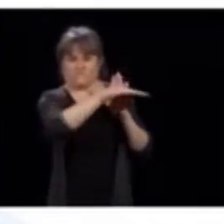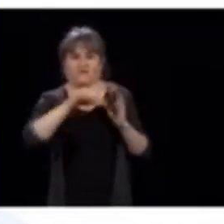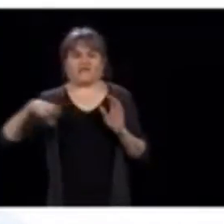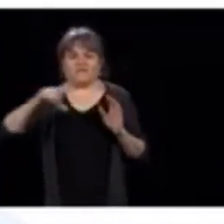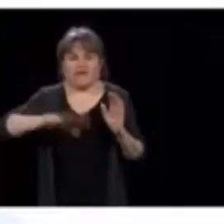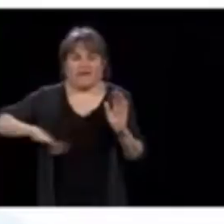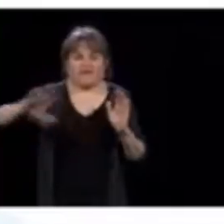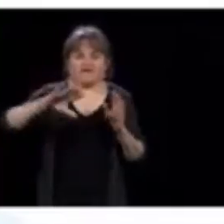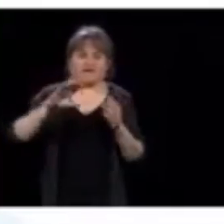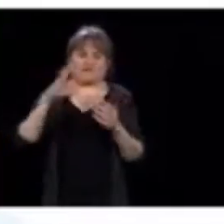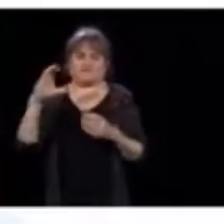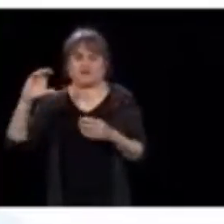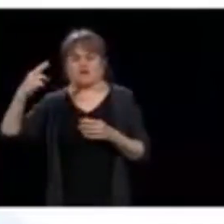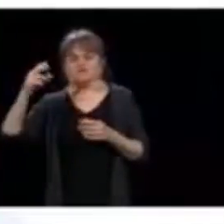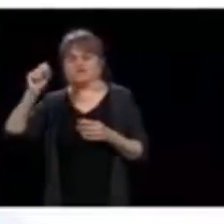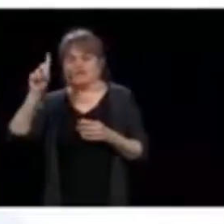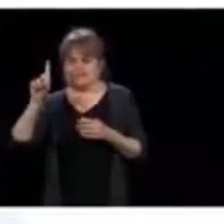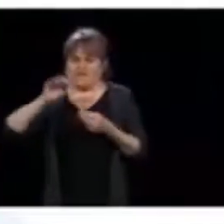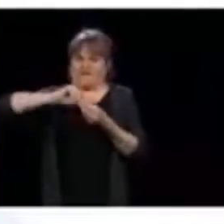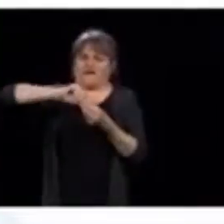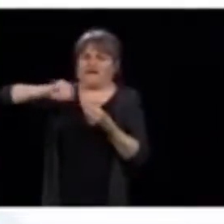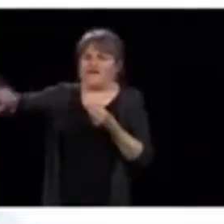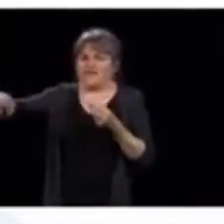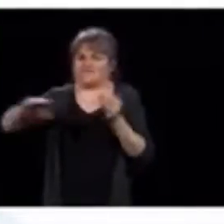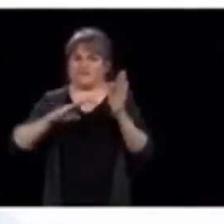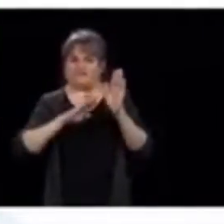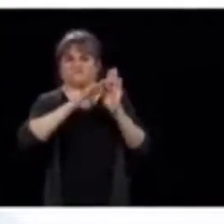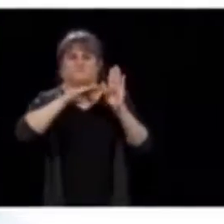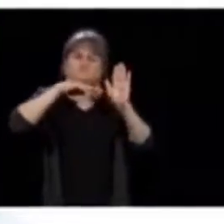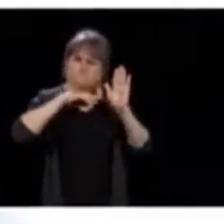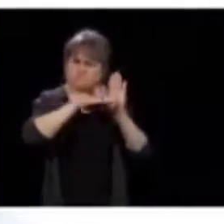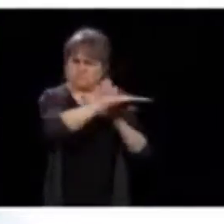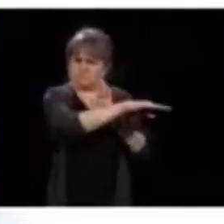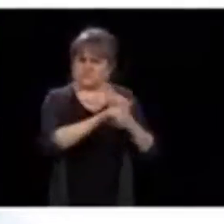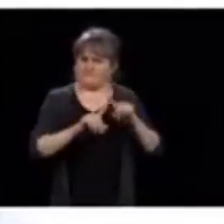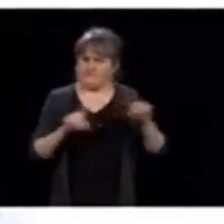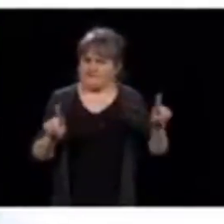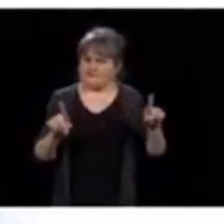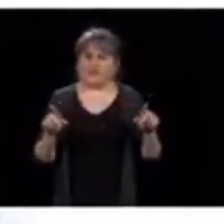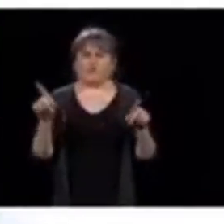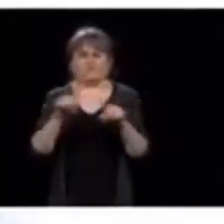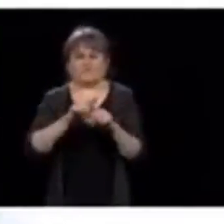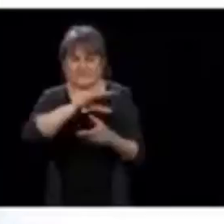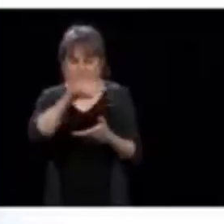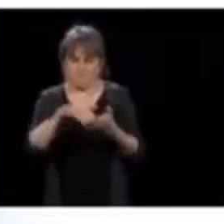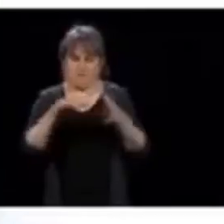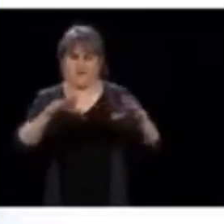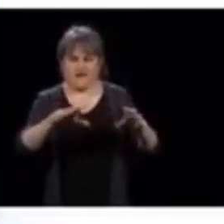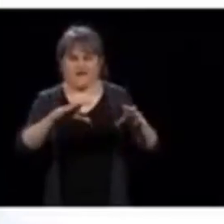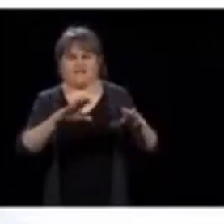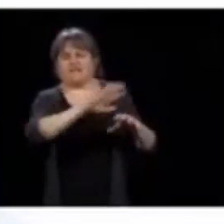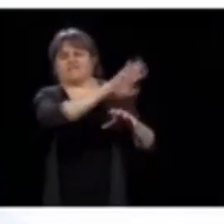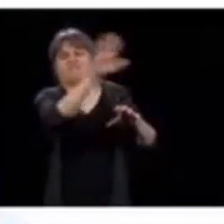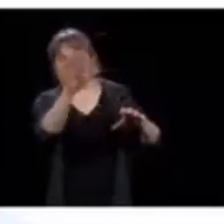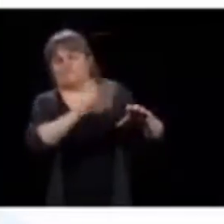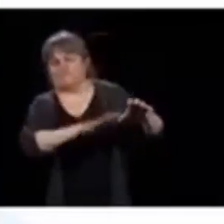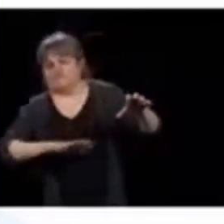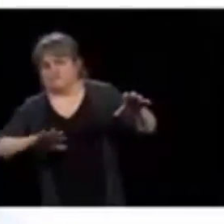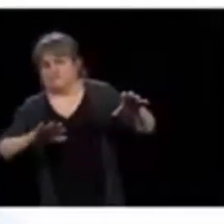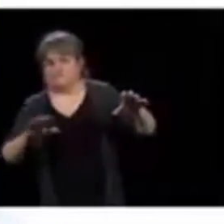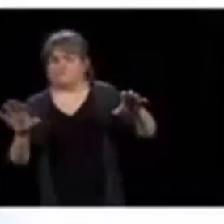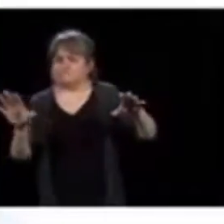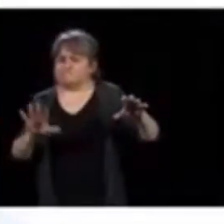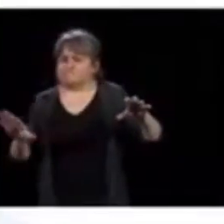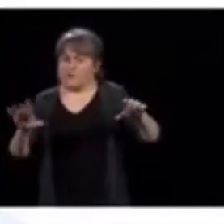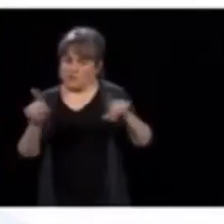entendu, la transmission dans ce qu'on appelle une zone 2, là, qui comprend certaines régions autour de Montréal, puis le centre du Québec, puis le Grand Nord, etc.